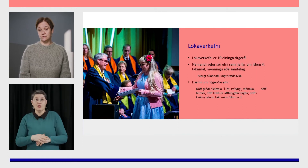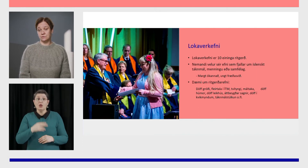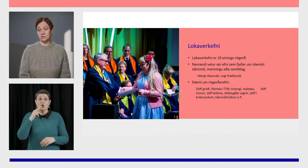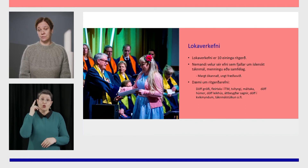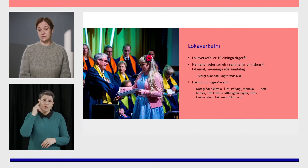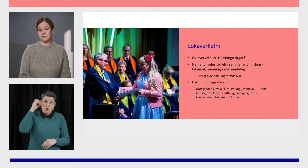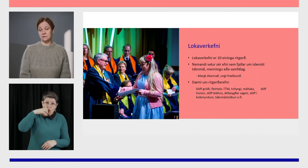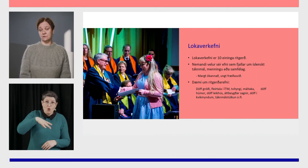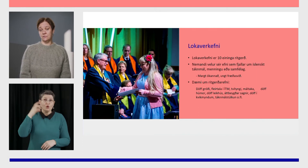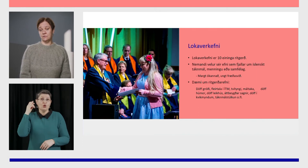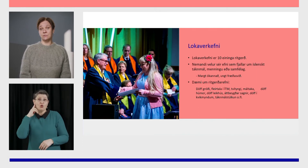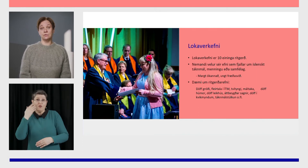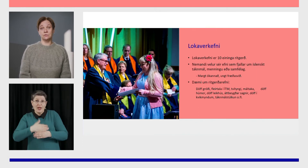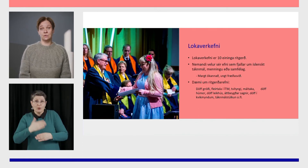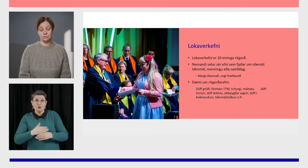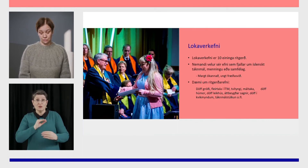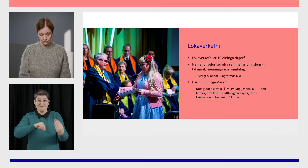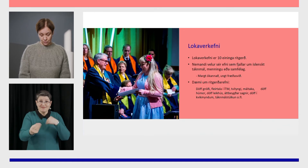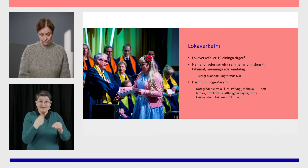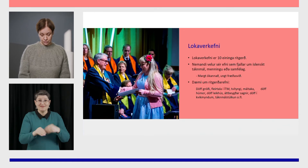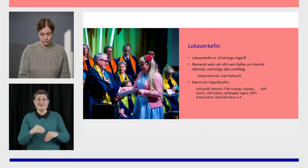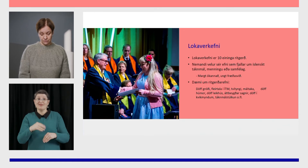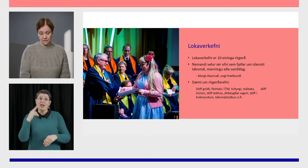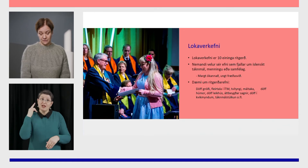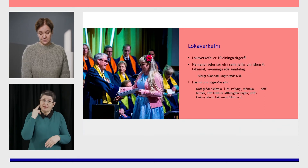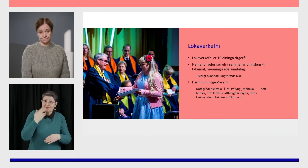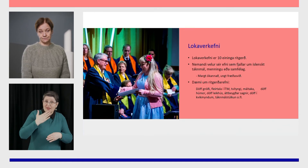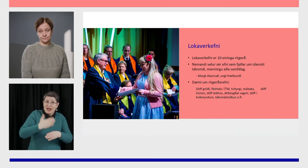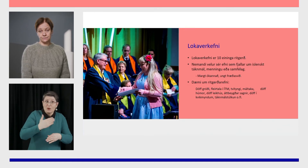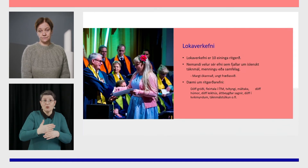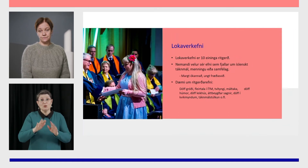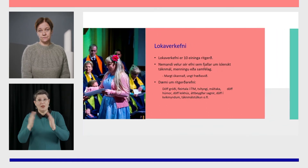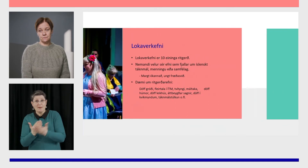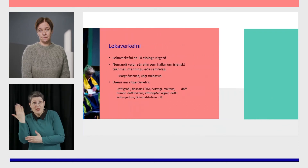döf leikús, áttbeðasagnir, döf í kvikmyndun, tákmálstúlkun og svo framvegis.